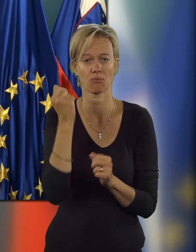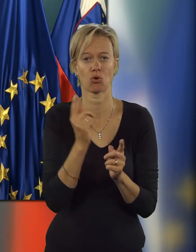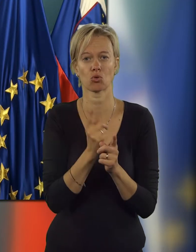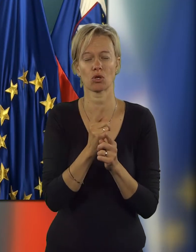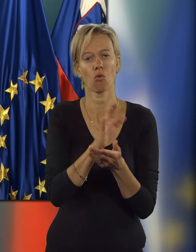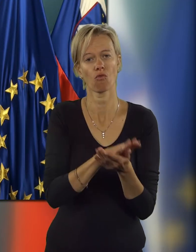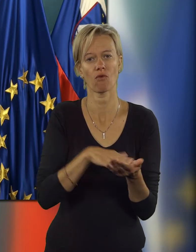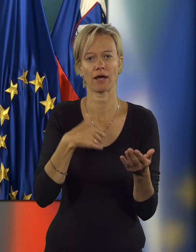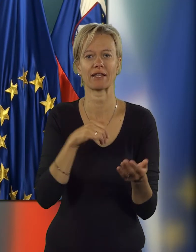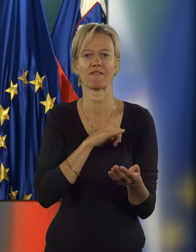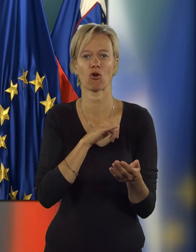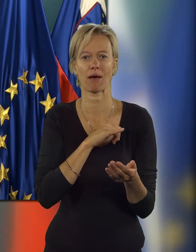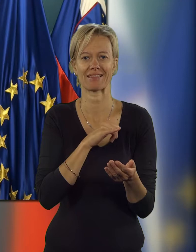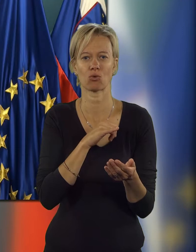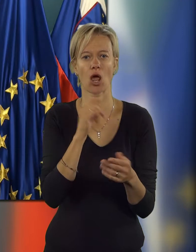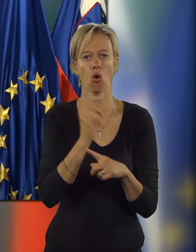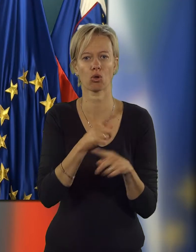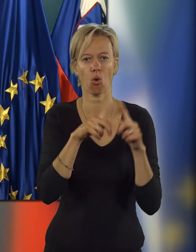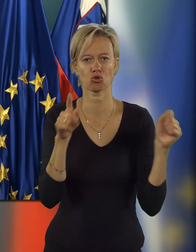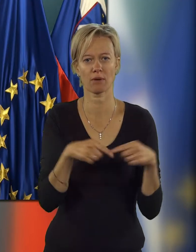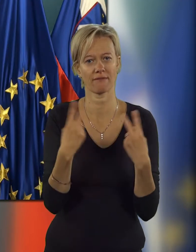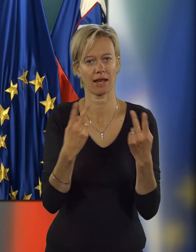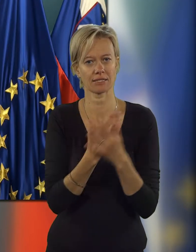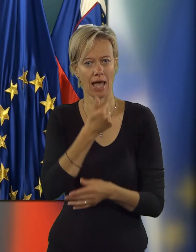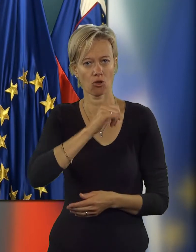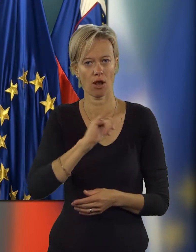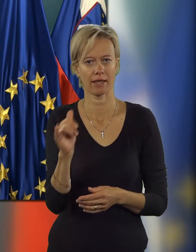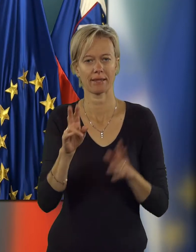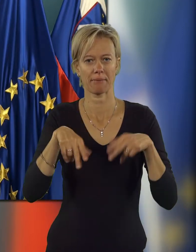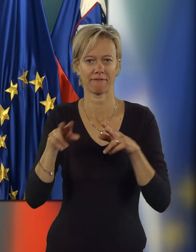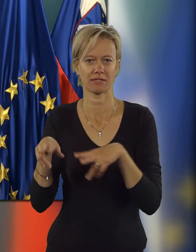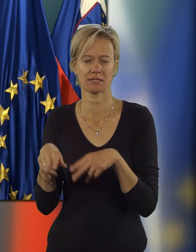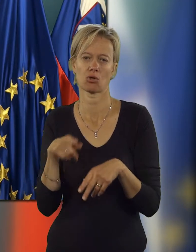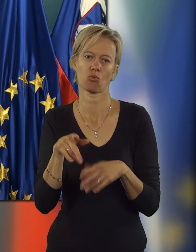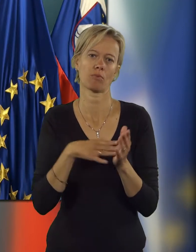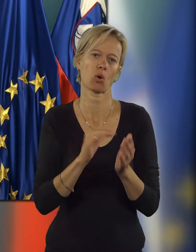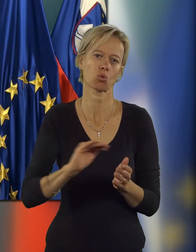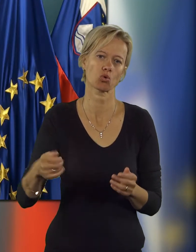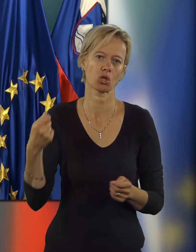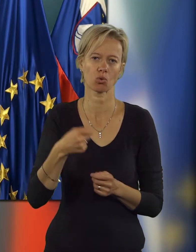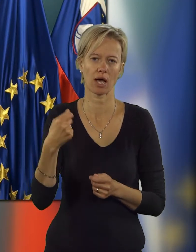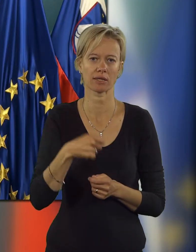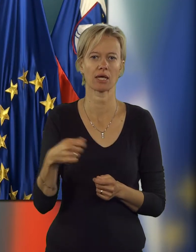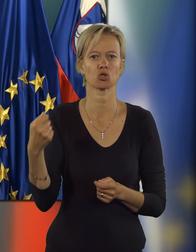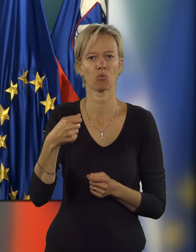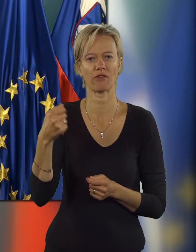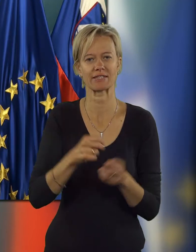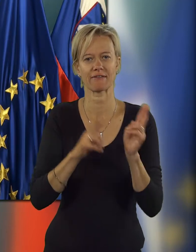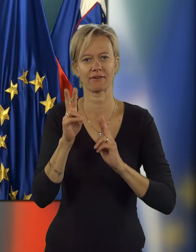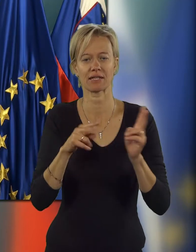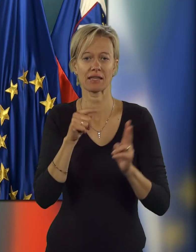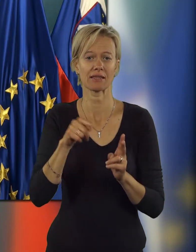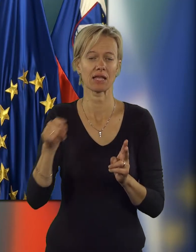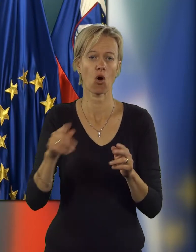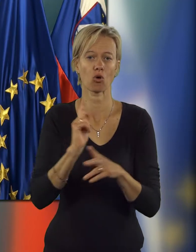pozabimo tudi uvajanje informativne odločbe, ki velja za enoletne pravice, torej otroške dodatke, subvencijo